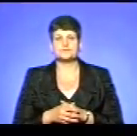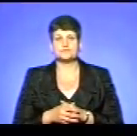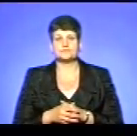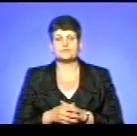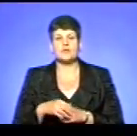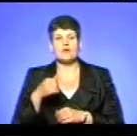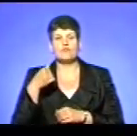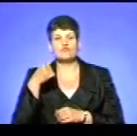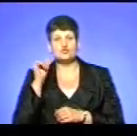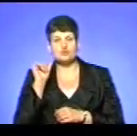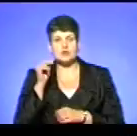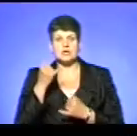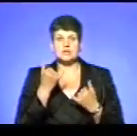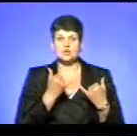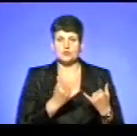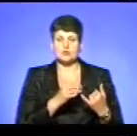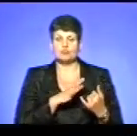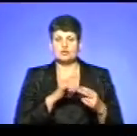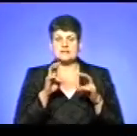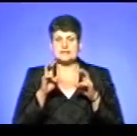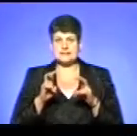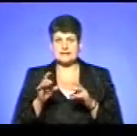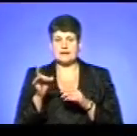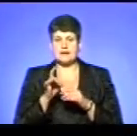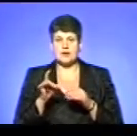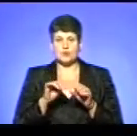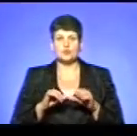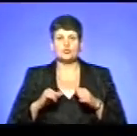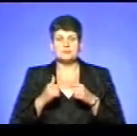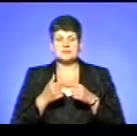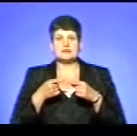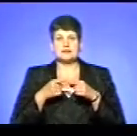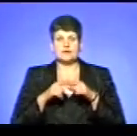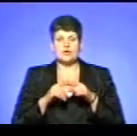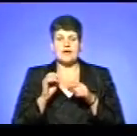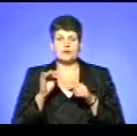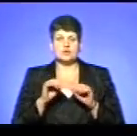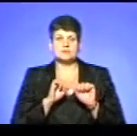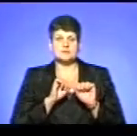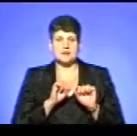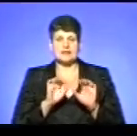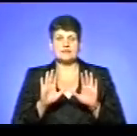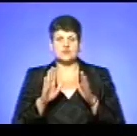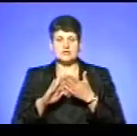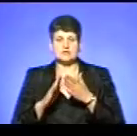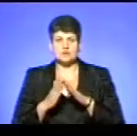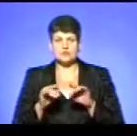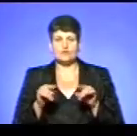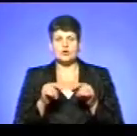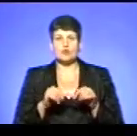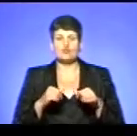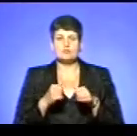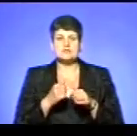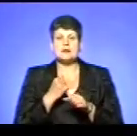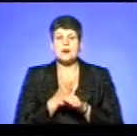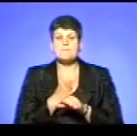Вчора і сьогодні відбувалося засідання районної комісії техно-яно-екологічної безпеки надзвичайних ситуацій. Створена комісія, яка